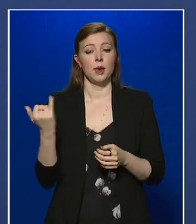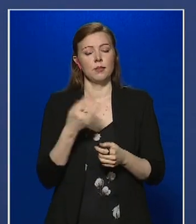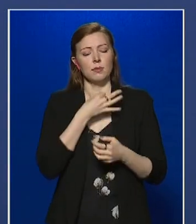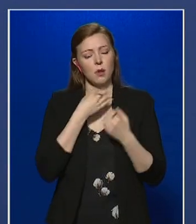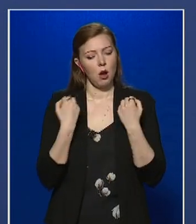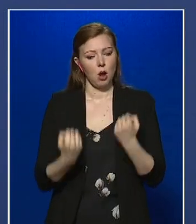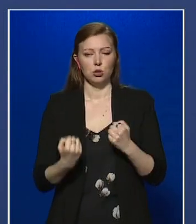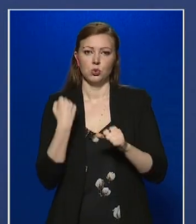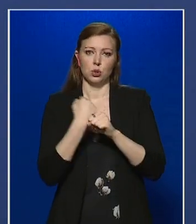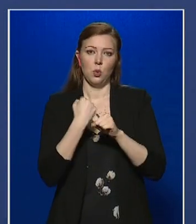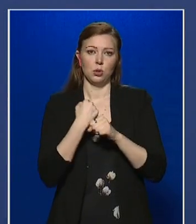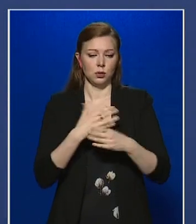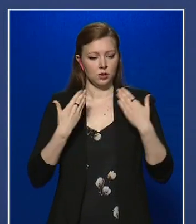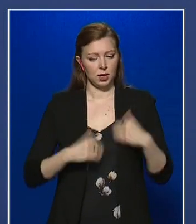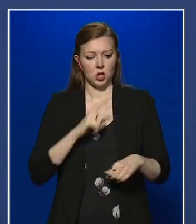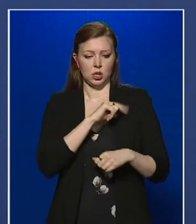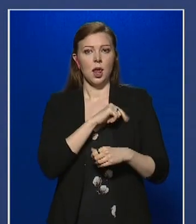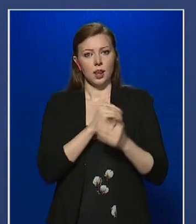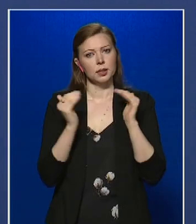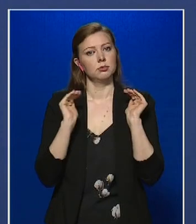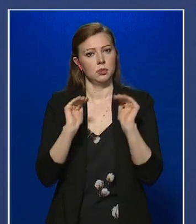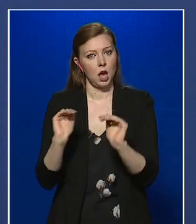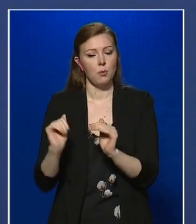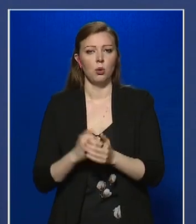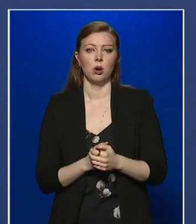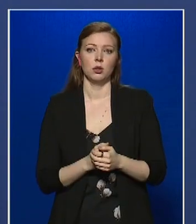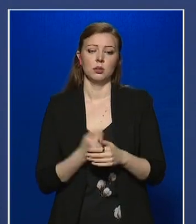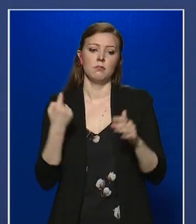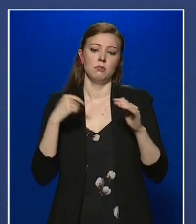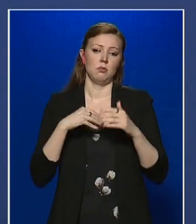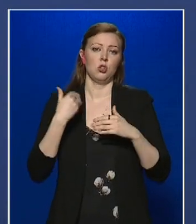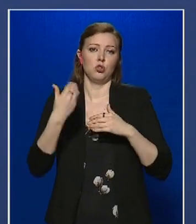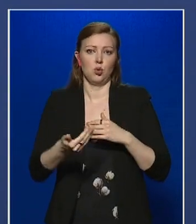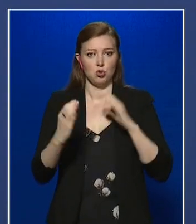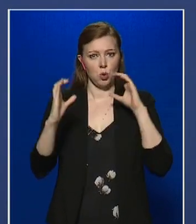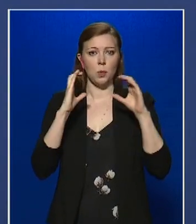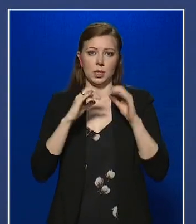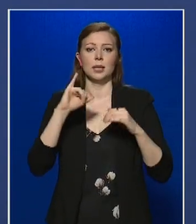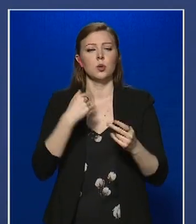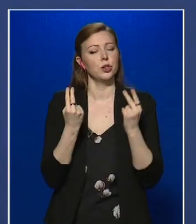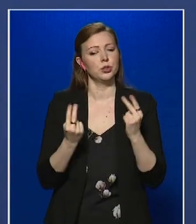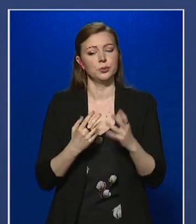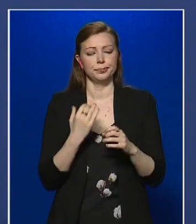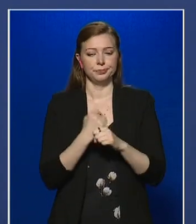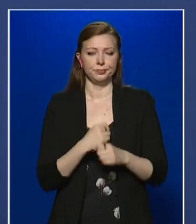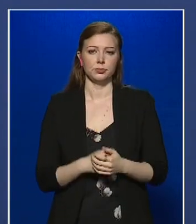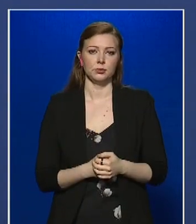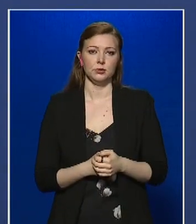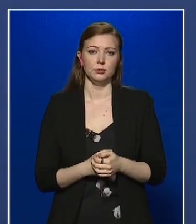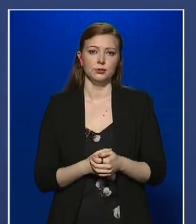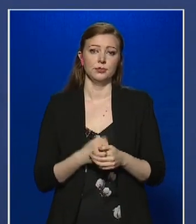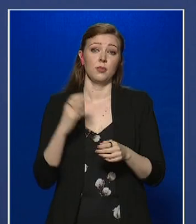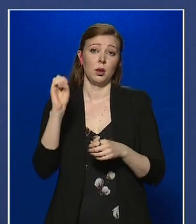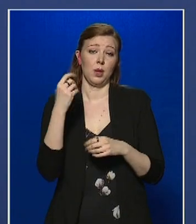hangsúlyt vektetünk a dolgozóink testi és lelki támogatására, valamint a belső és a külső kommunikáciunkra is. Vagytársaink eddig 15